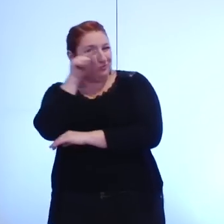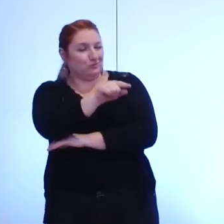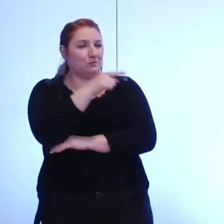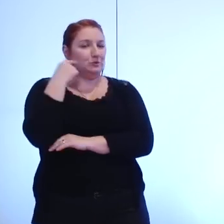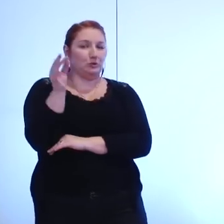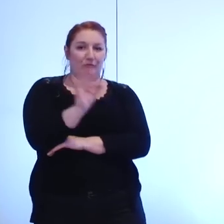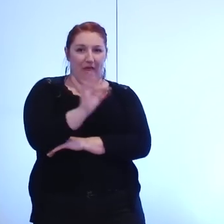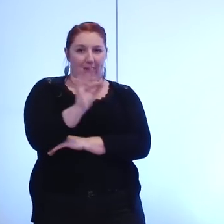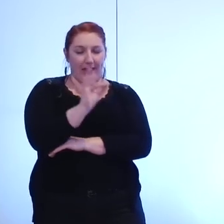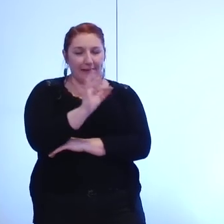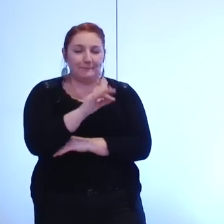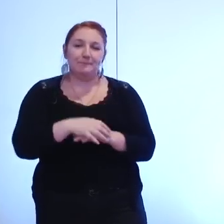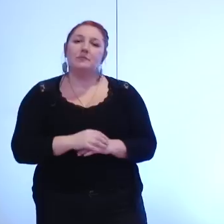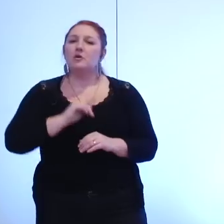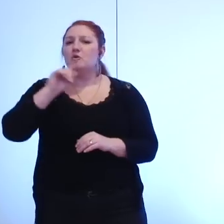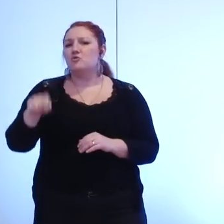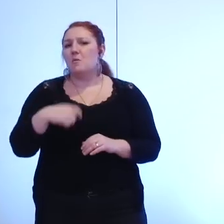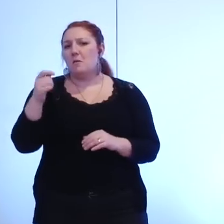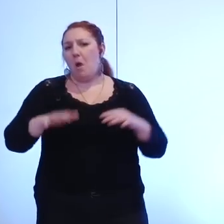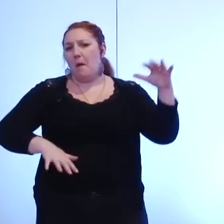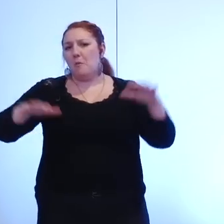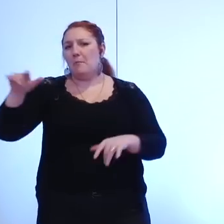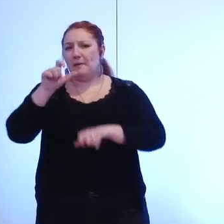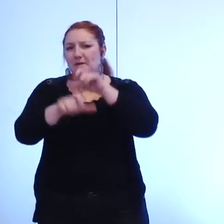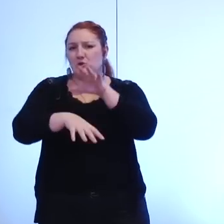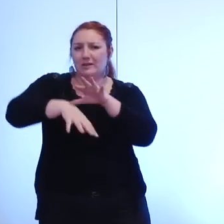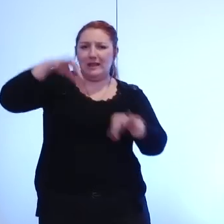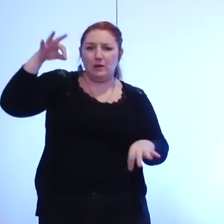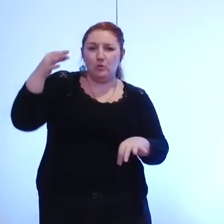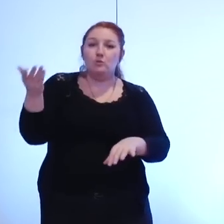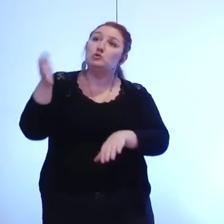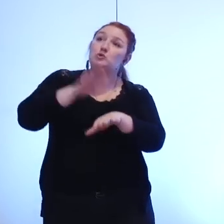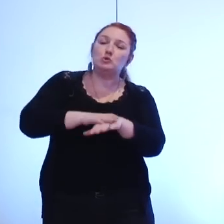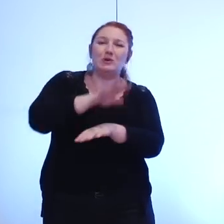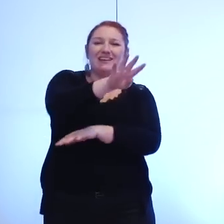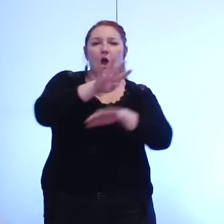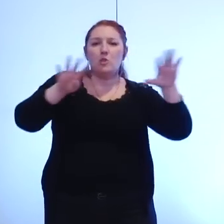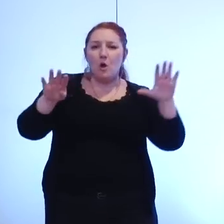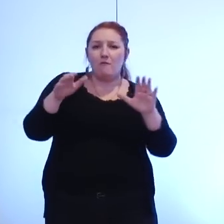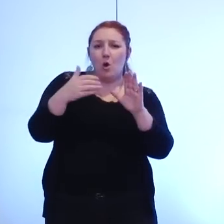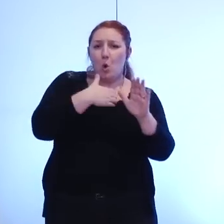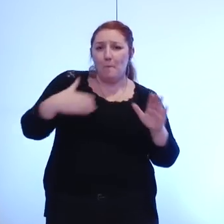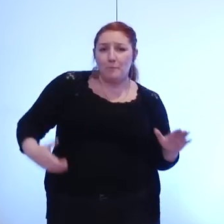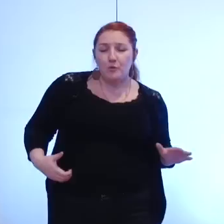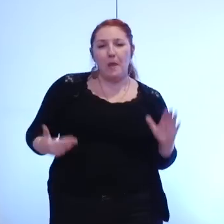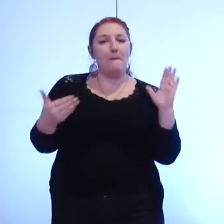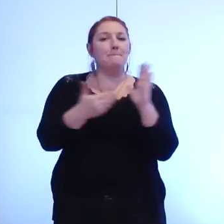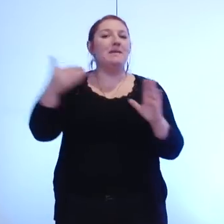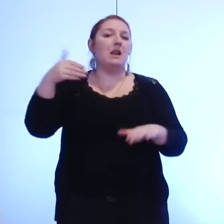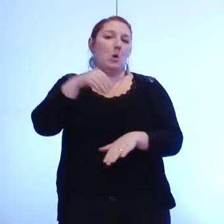être environ 1000 élus au niveau des 49 communes 1000 conseillers municipaux